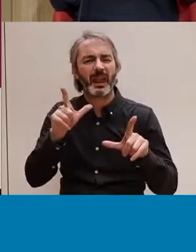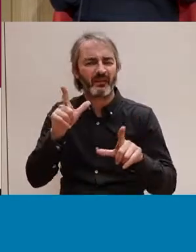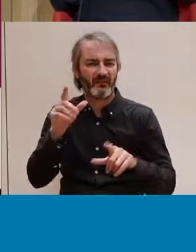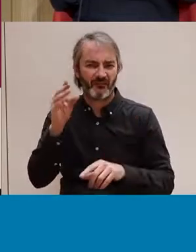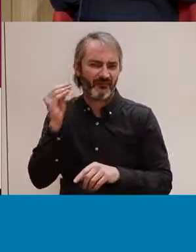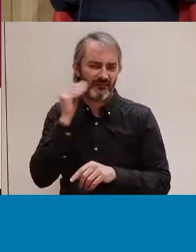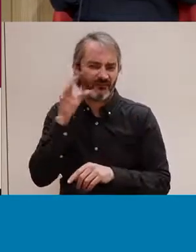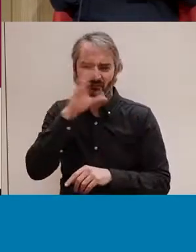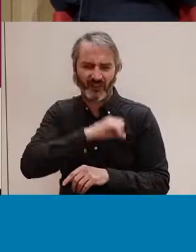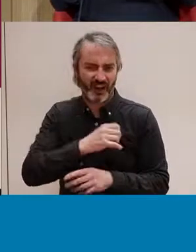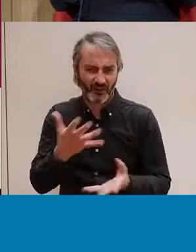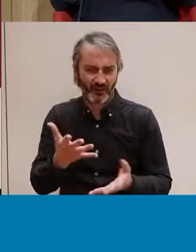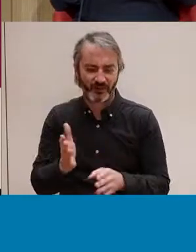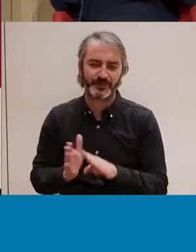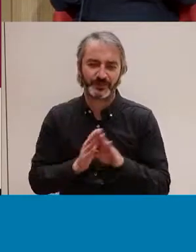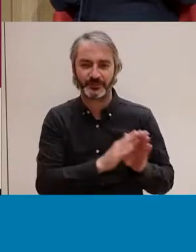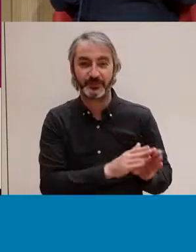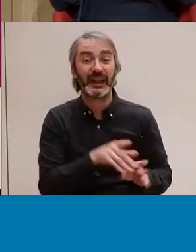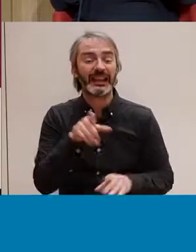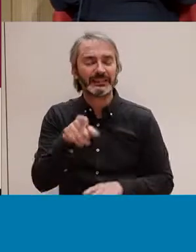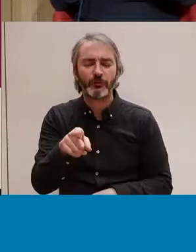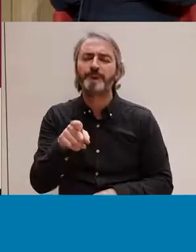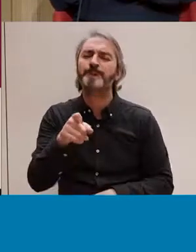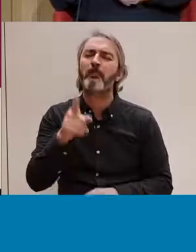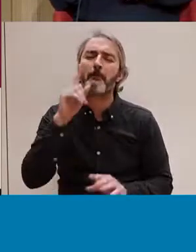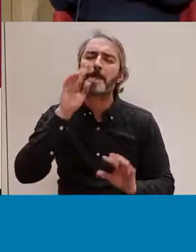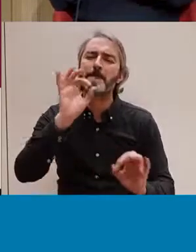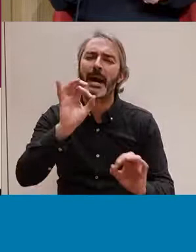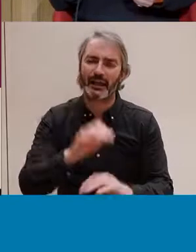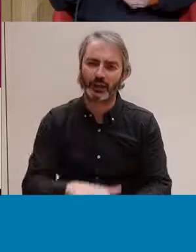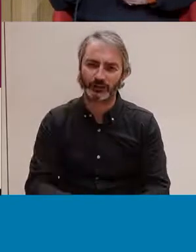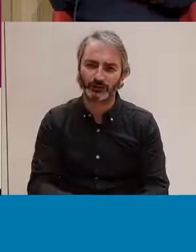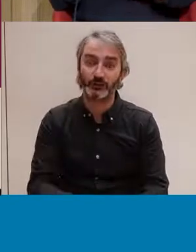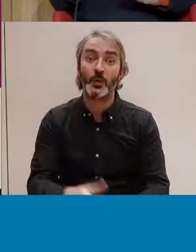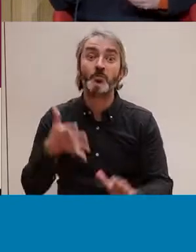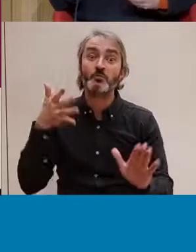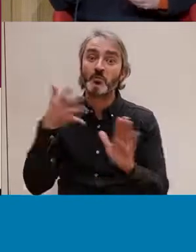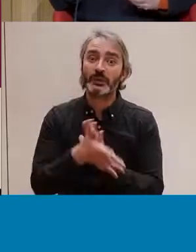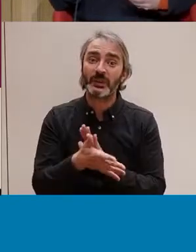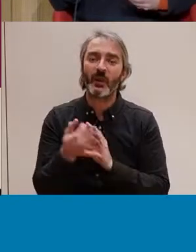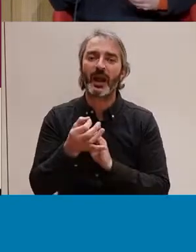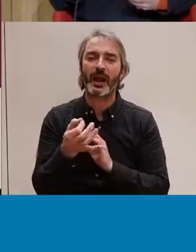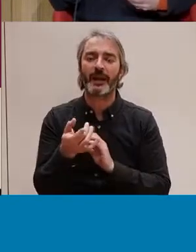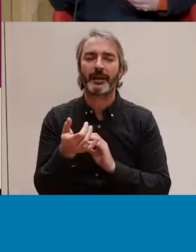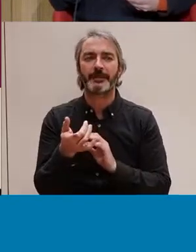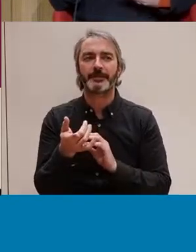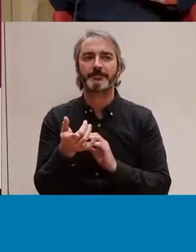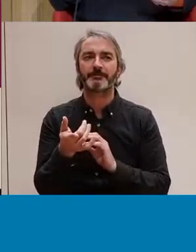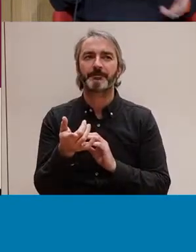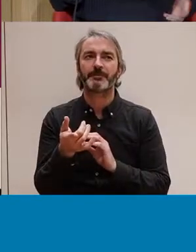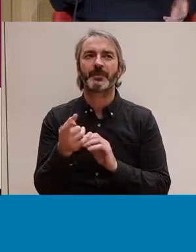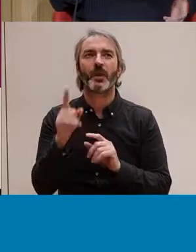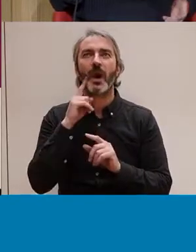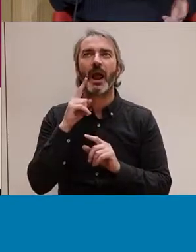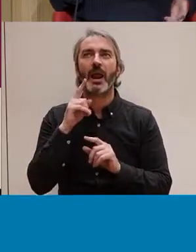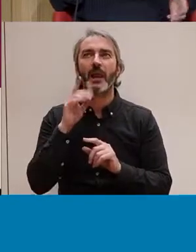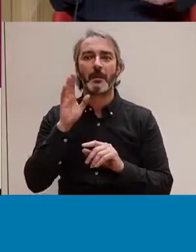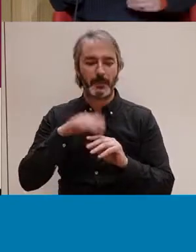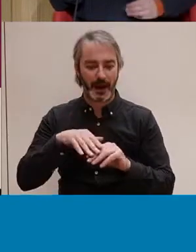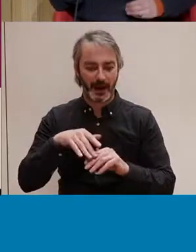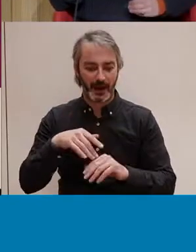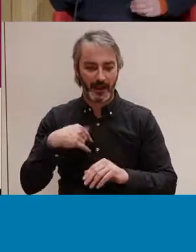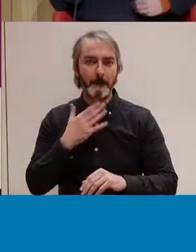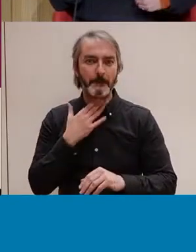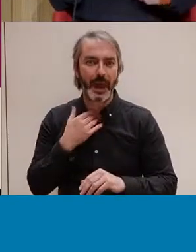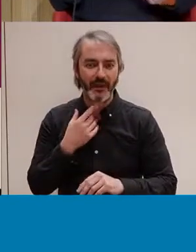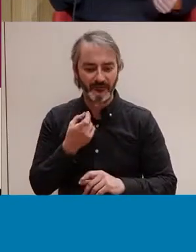pensem que això és molt perillós, d'alguna manera, perquè creiem que sense comunicació és molt difícil obtenir plaer i